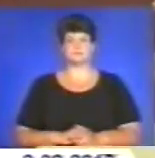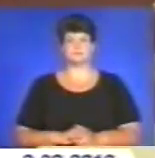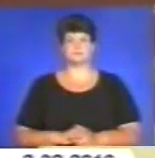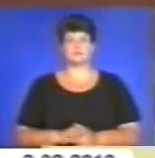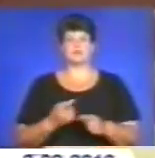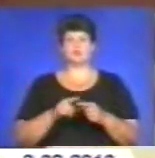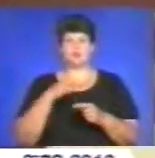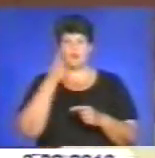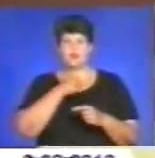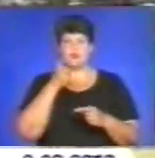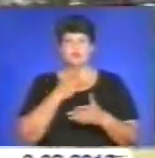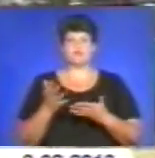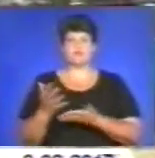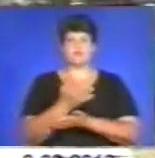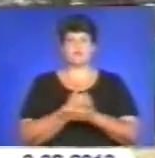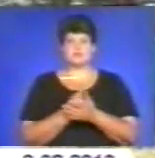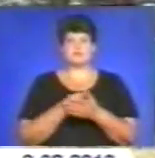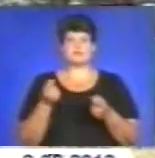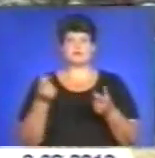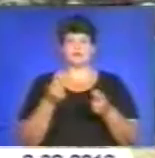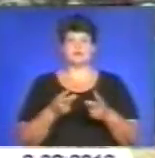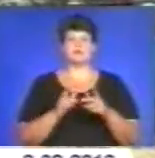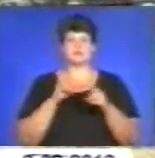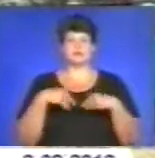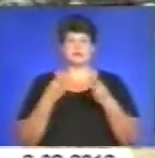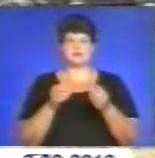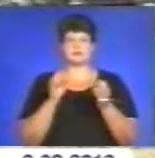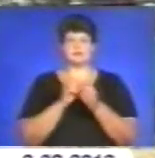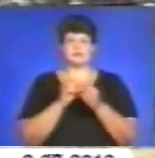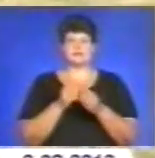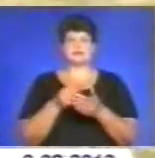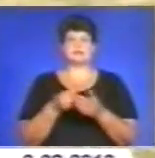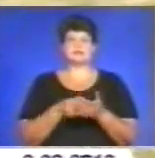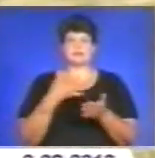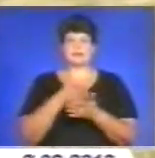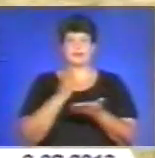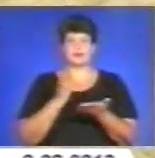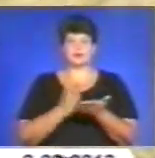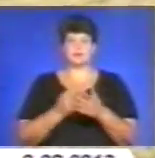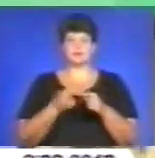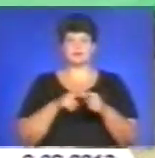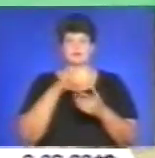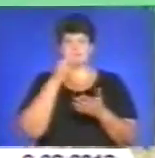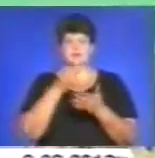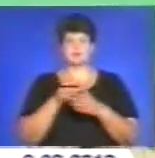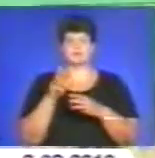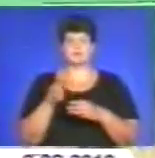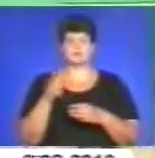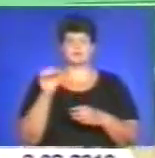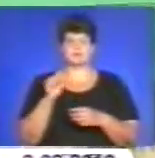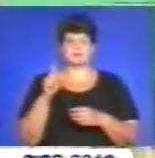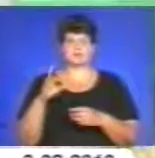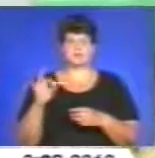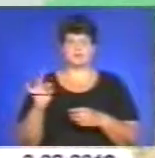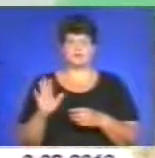Цьогоріч нерясний вражай зернових гарантує стабільність цін на хліб. Про це заявив прем'єр Микола Азаров під час засідання Кабінету міністрів. На